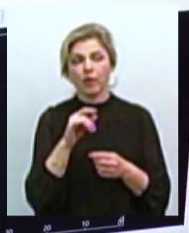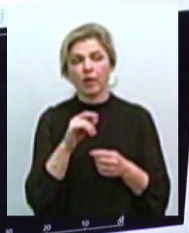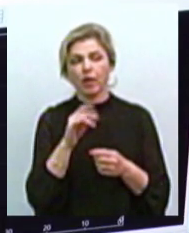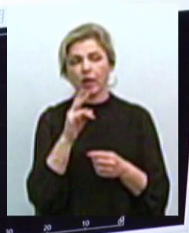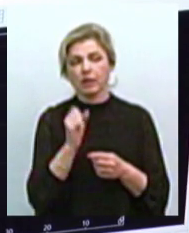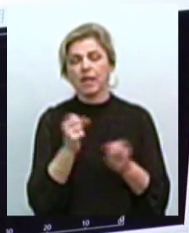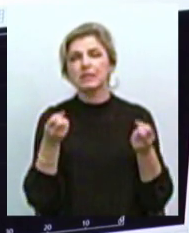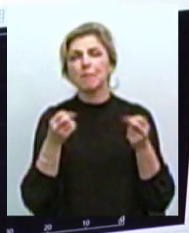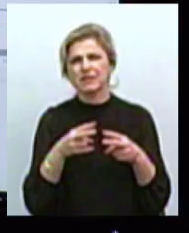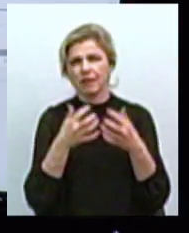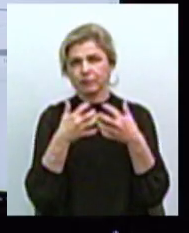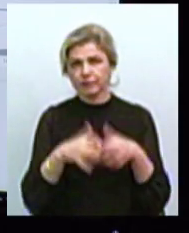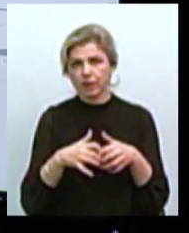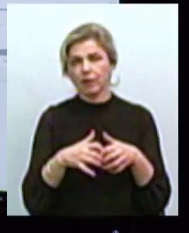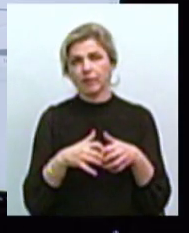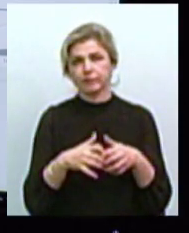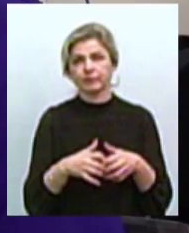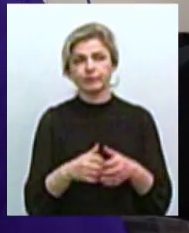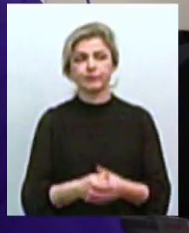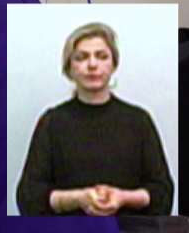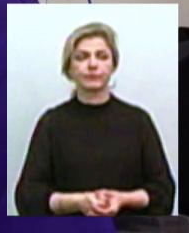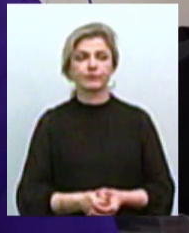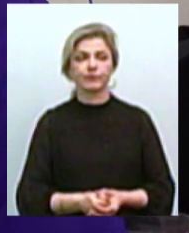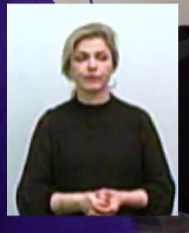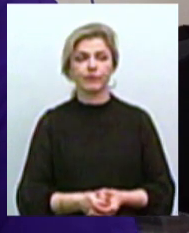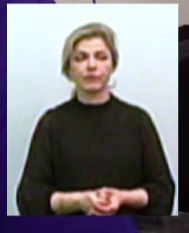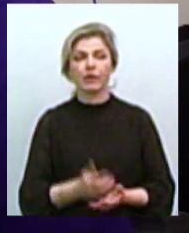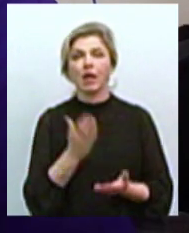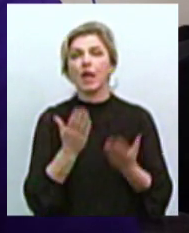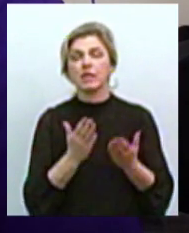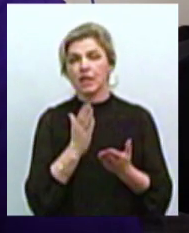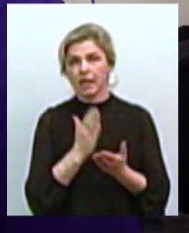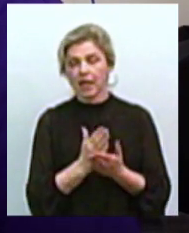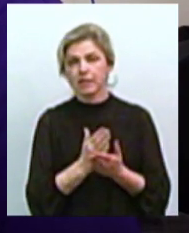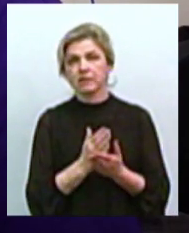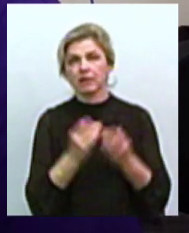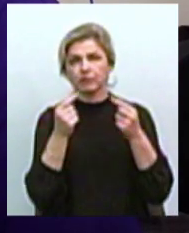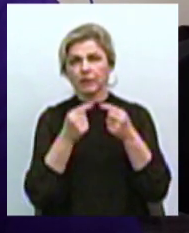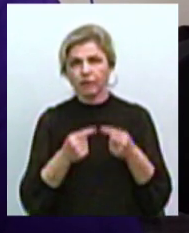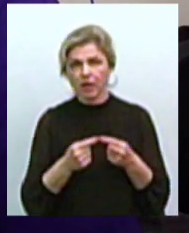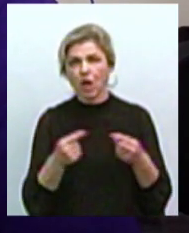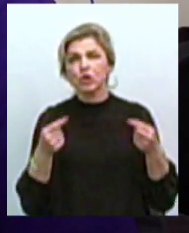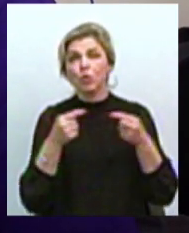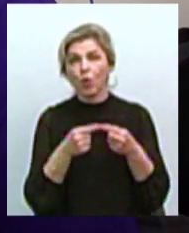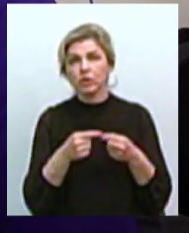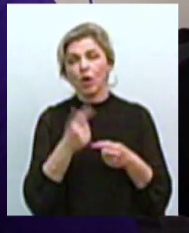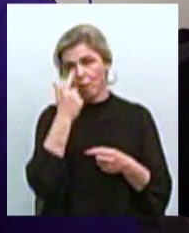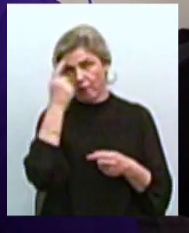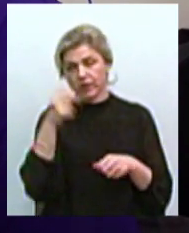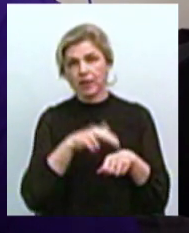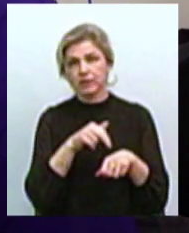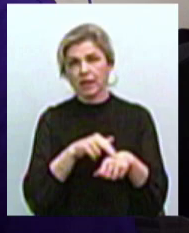спеціальному комплексному обладнанні «Балскан». Якщо є збіг, згідно наказу 390 МВС України, повідомляється слідчі